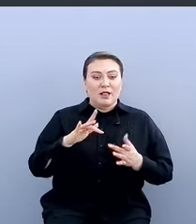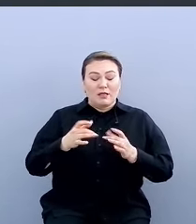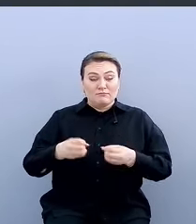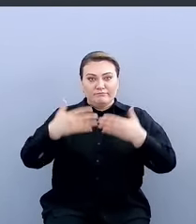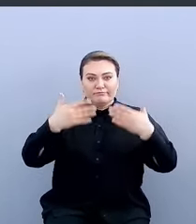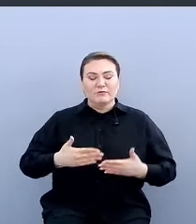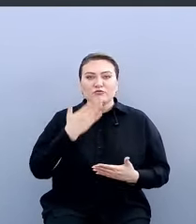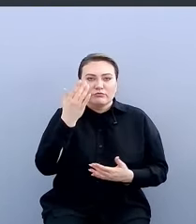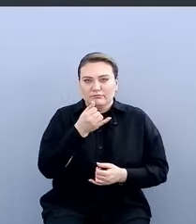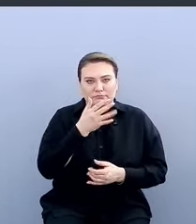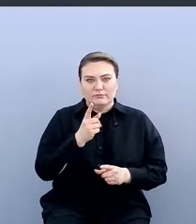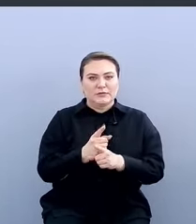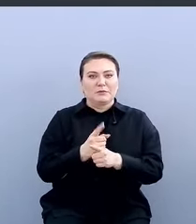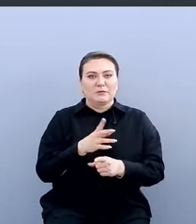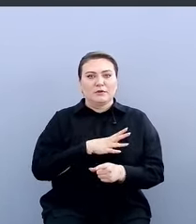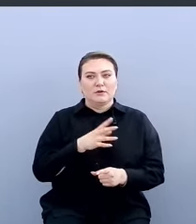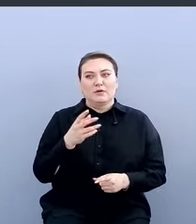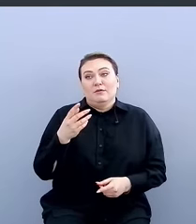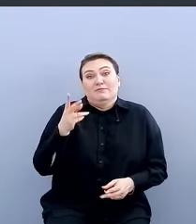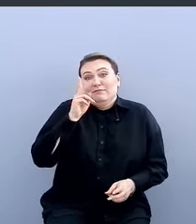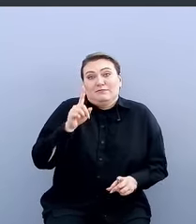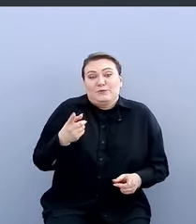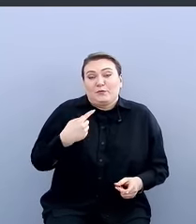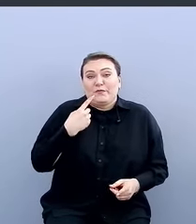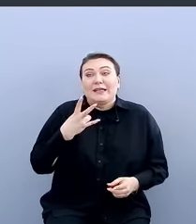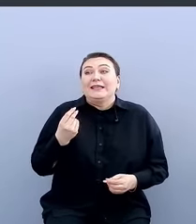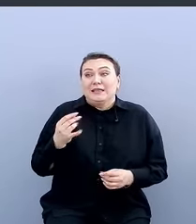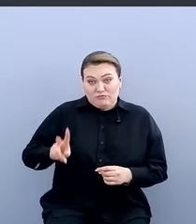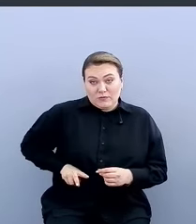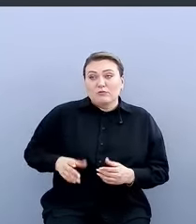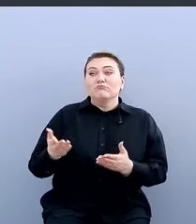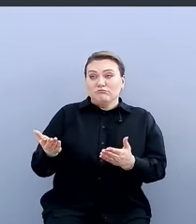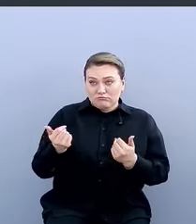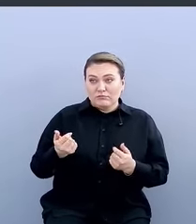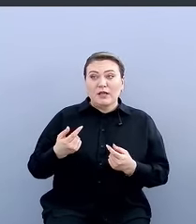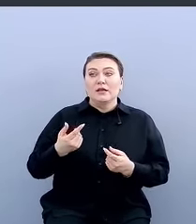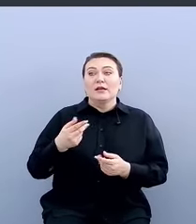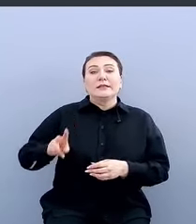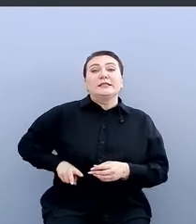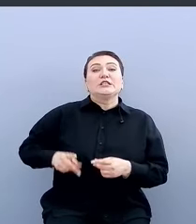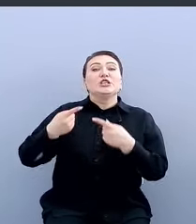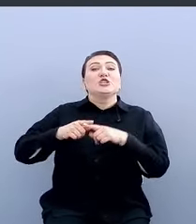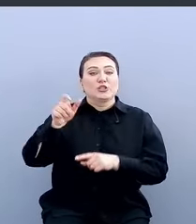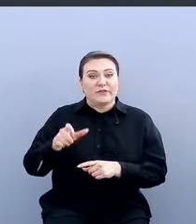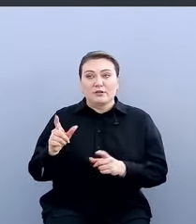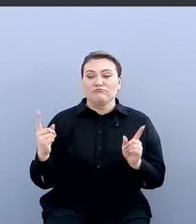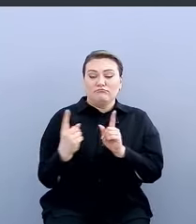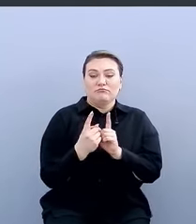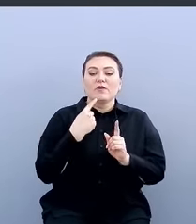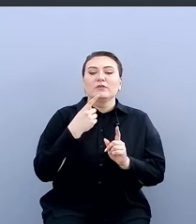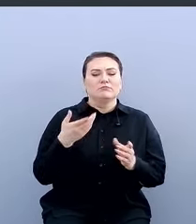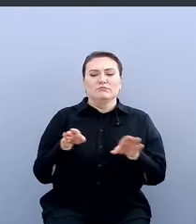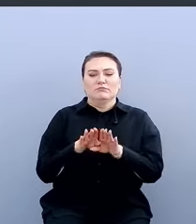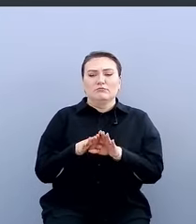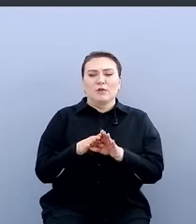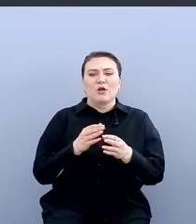ли просто он считал, что люди должны вот так будут больше, эффективнее работать. он позвал технического директора и сказал, закрой доступ к ЖЖ.